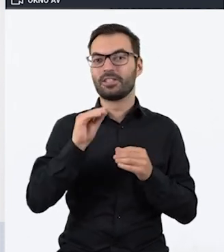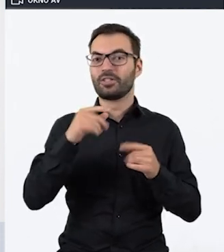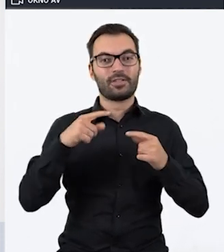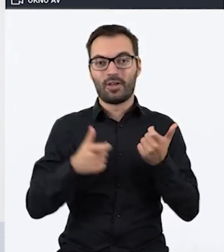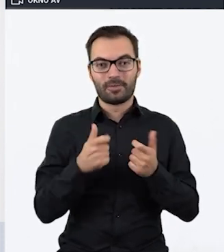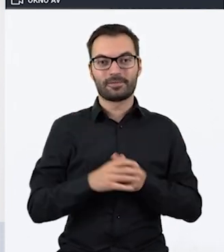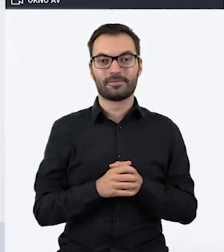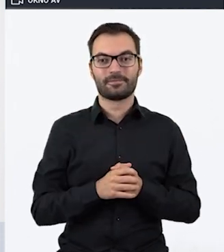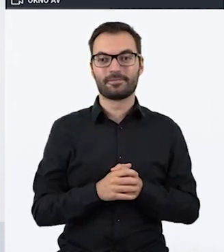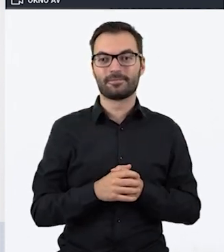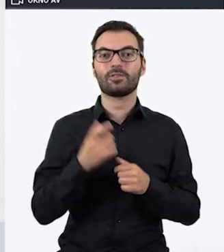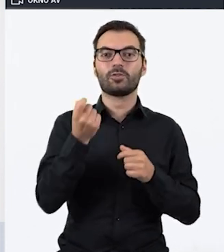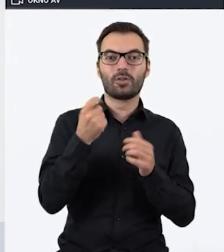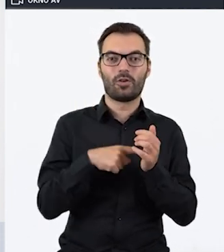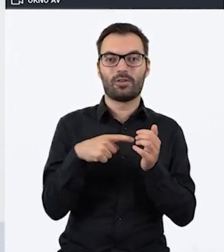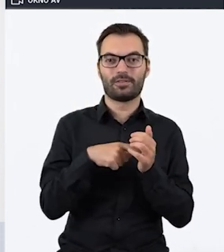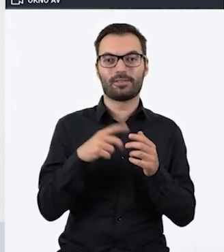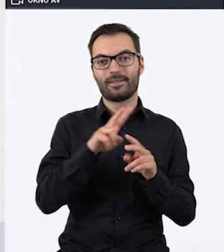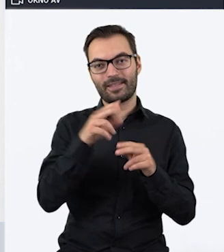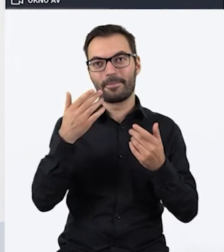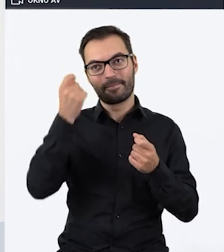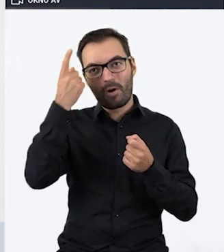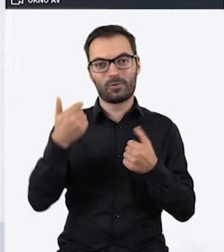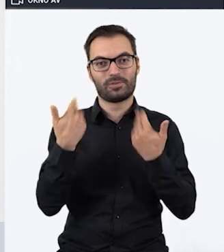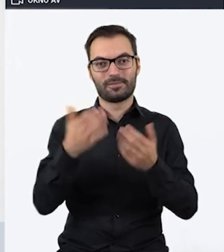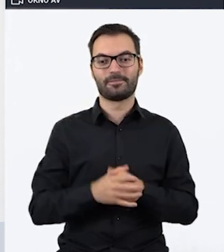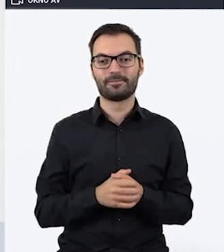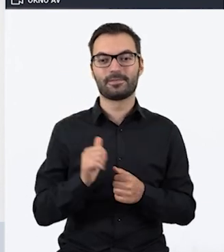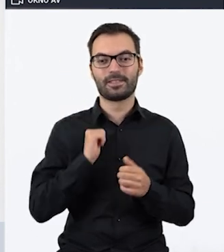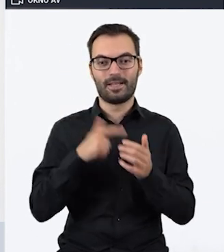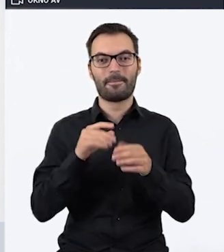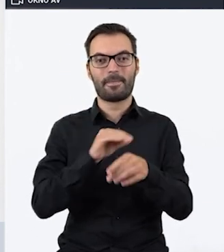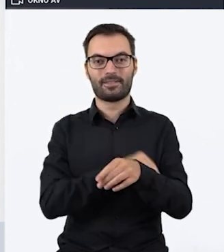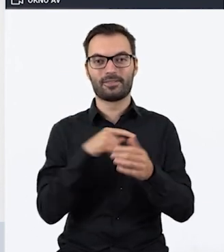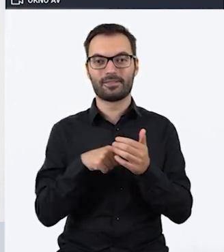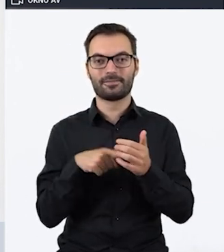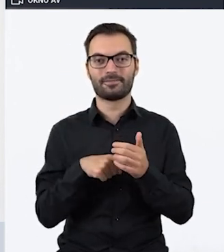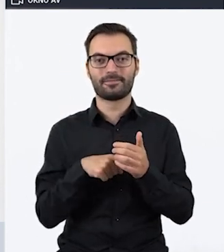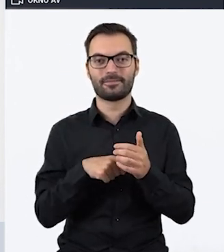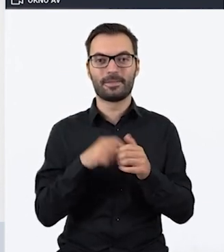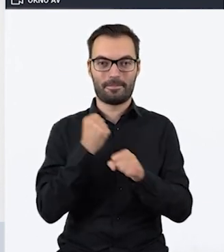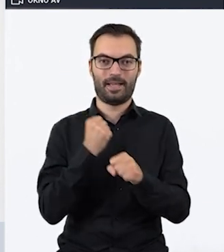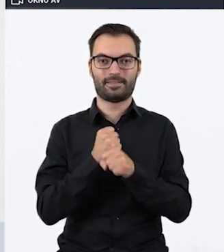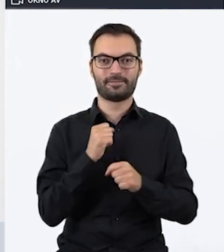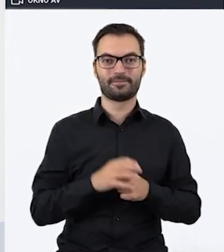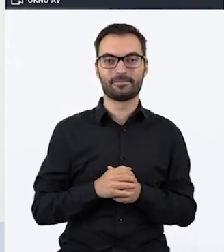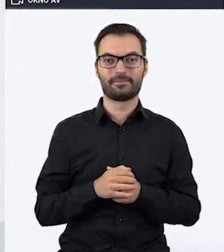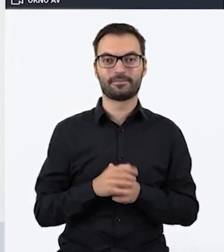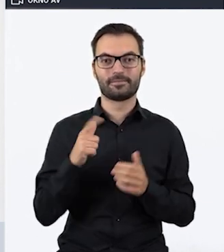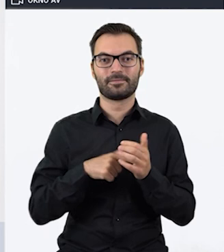i że troszeczkę Państwa zainspirowaliśmy do tej metody takiej pracy, żeby